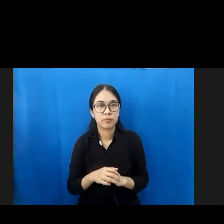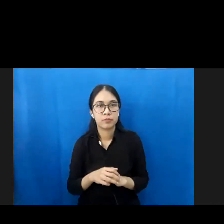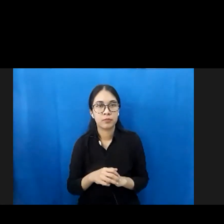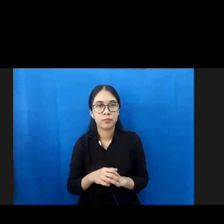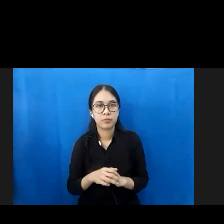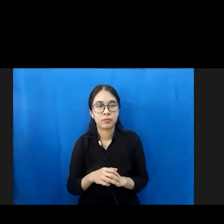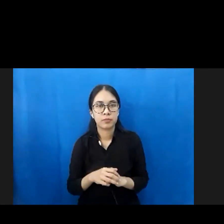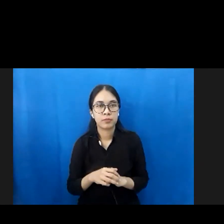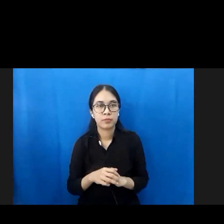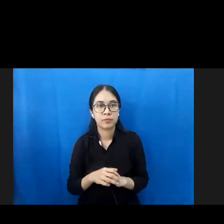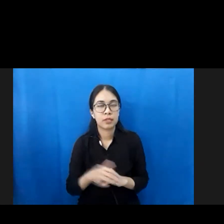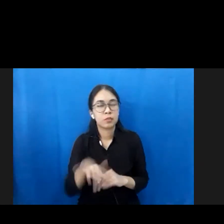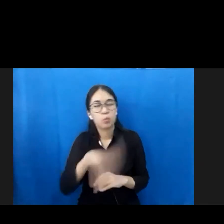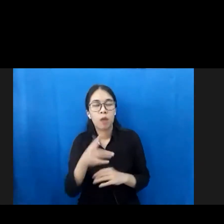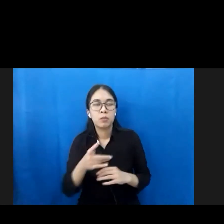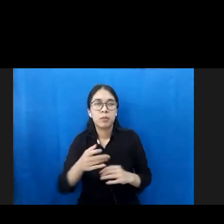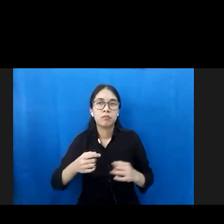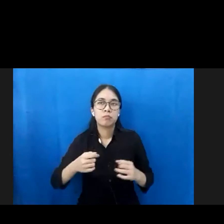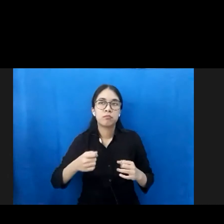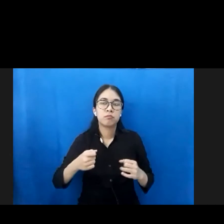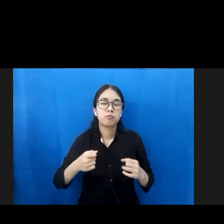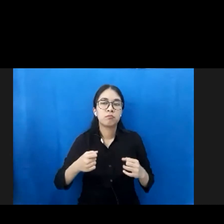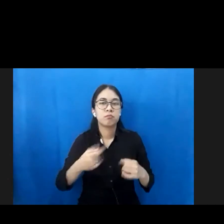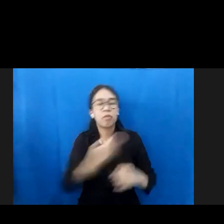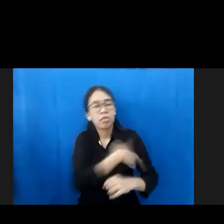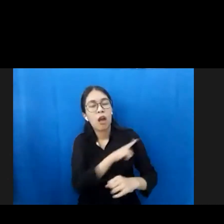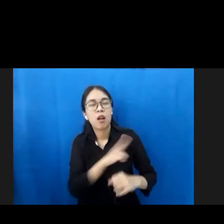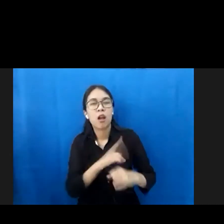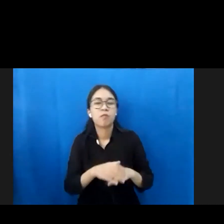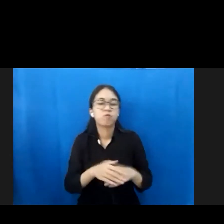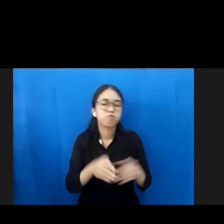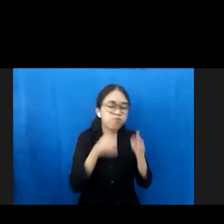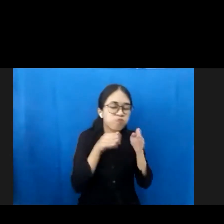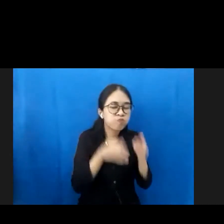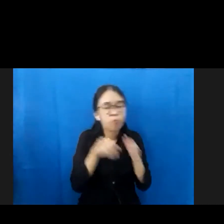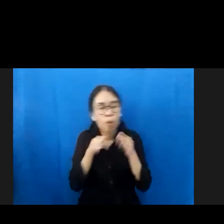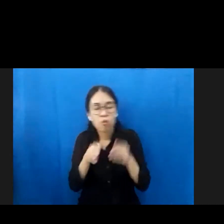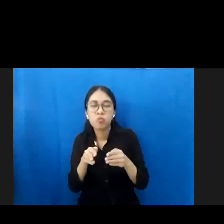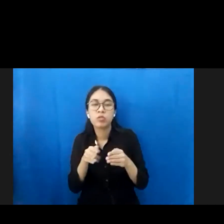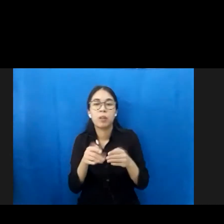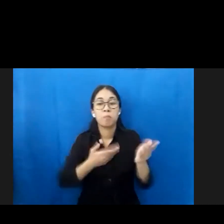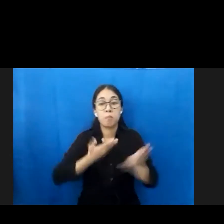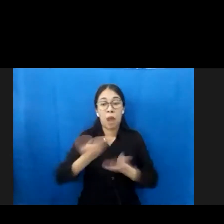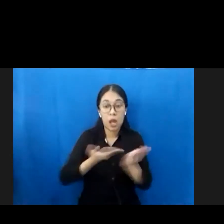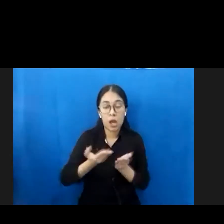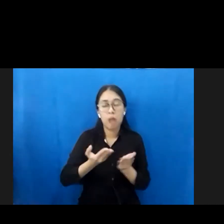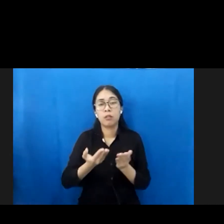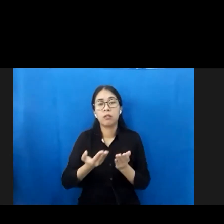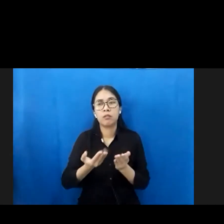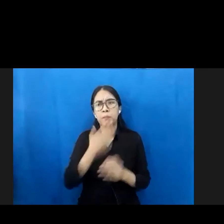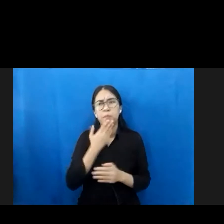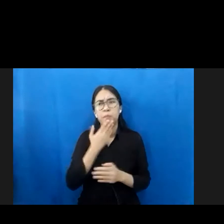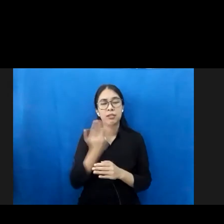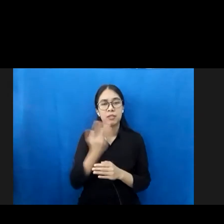tenaga dan perhatian kita untuk pelayanan yang biasanya kita bisa lakukan dengan